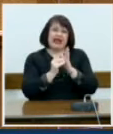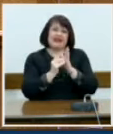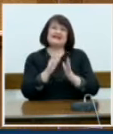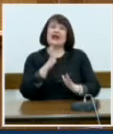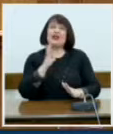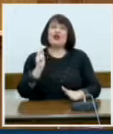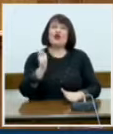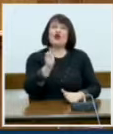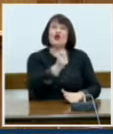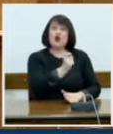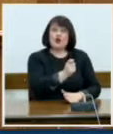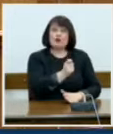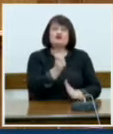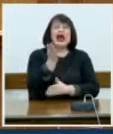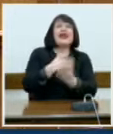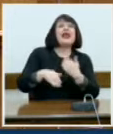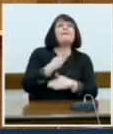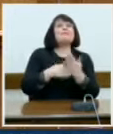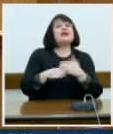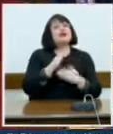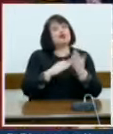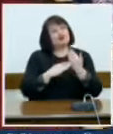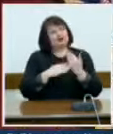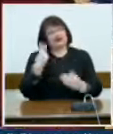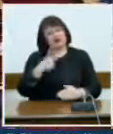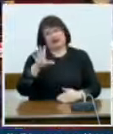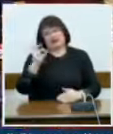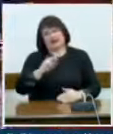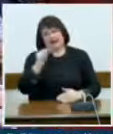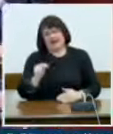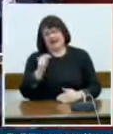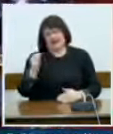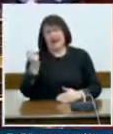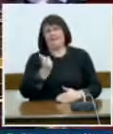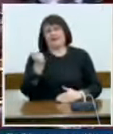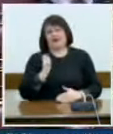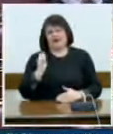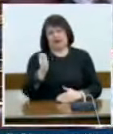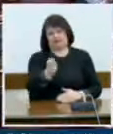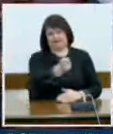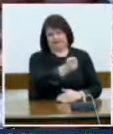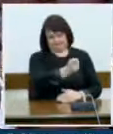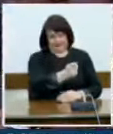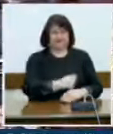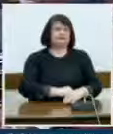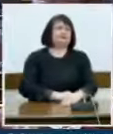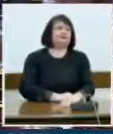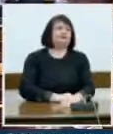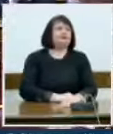με αναπηρία. Υπότιτλοι AUTHORWAVE